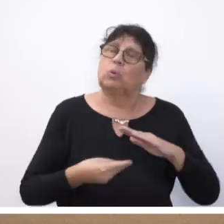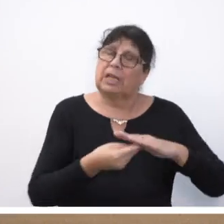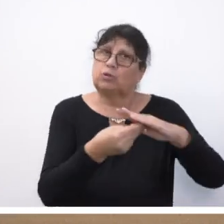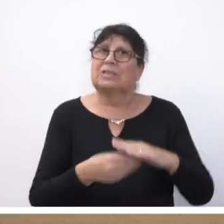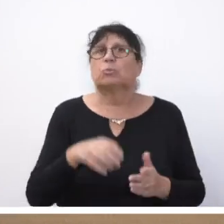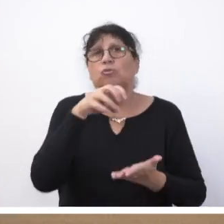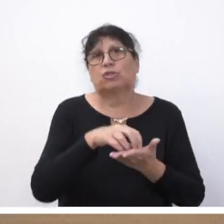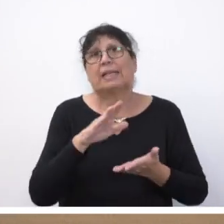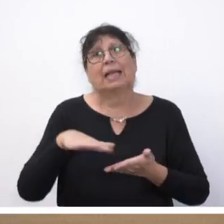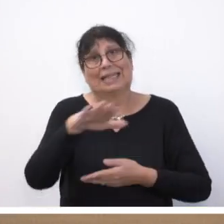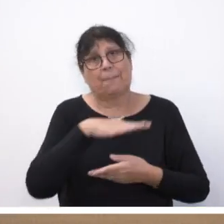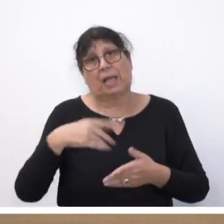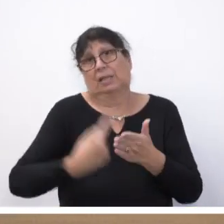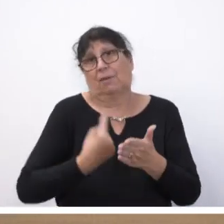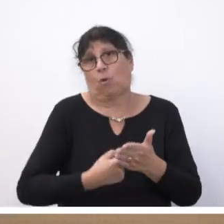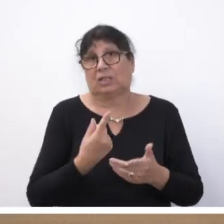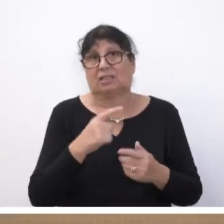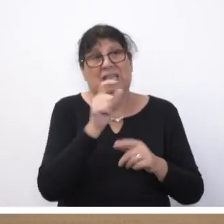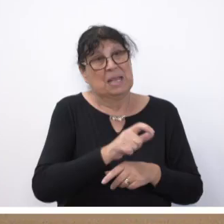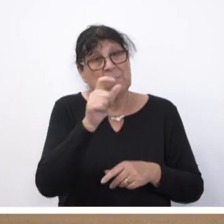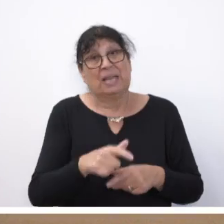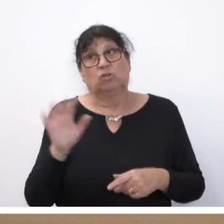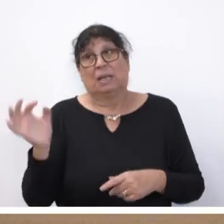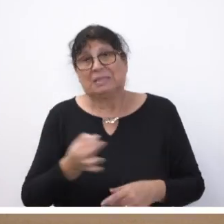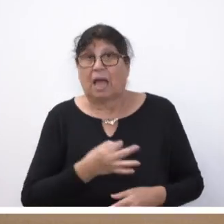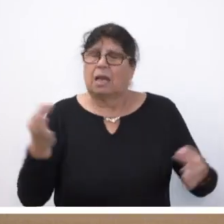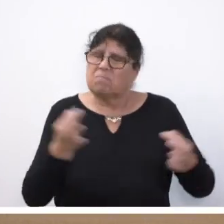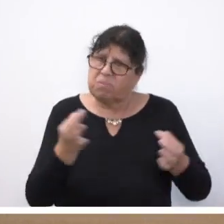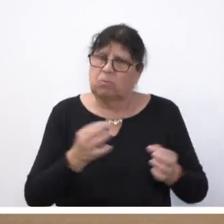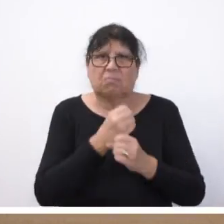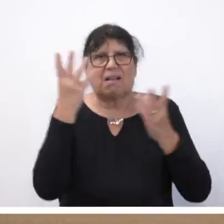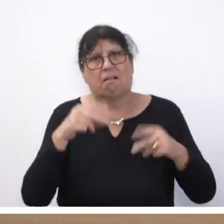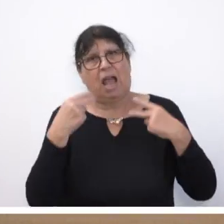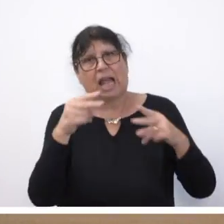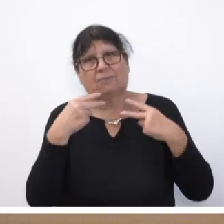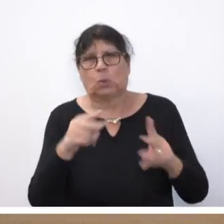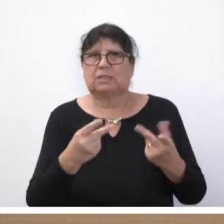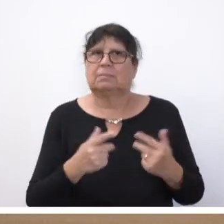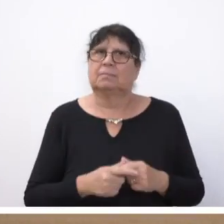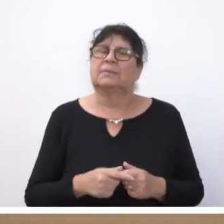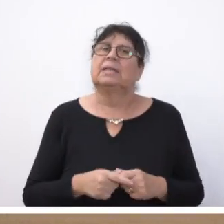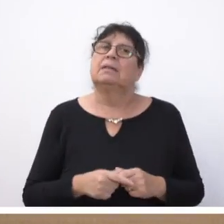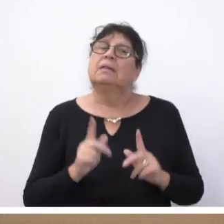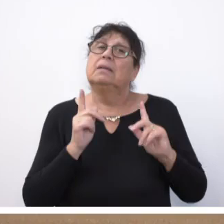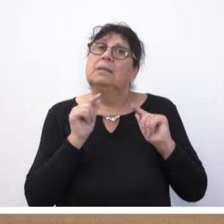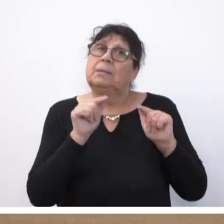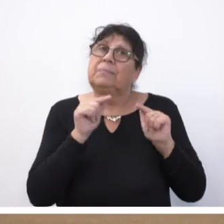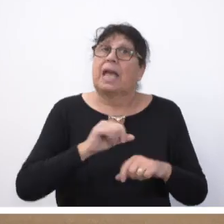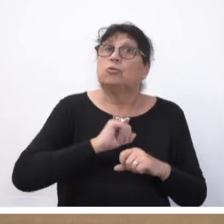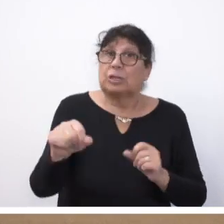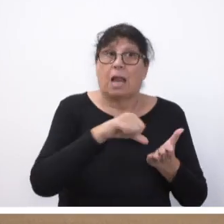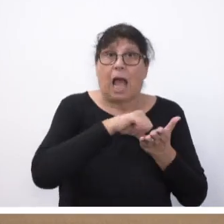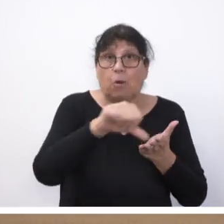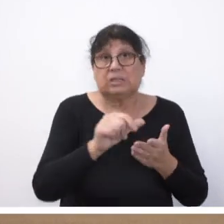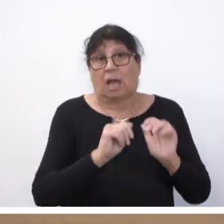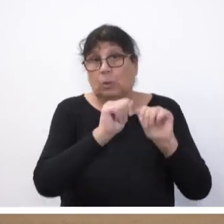Sehr geehrte Damen und Herren, die Menschen im Saarland brauchen jetzt klare Antworten und wirksame Taten. Sowohl in der schnellen Auszahlung